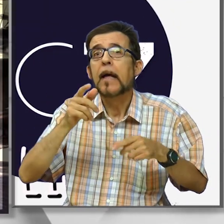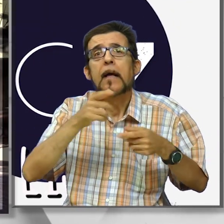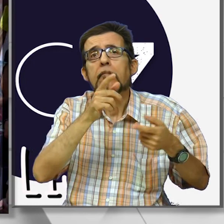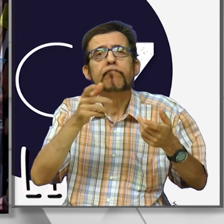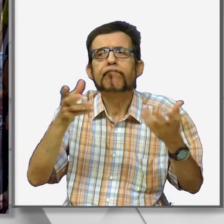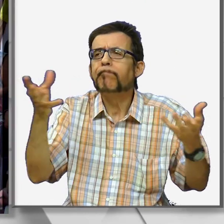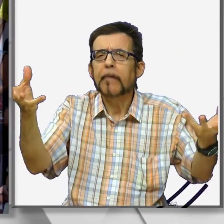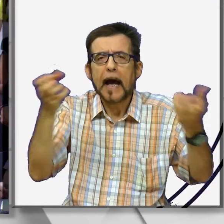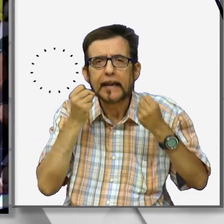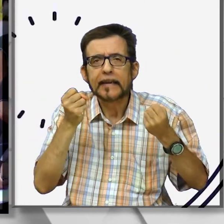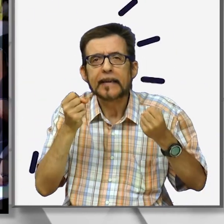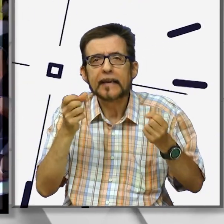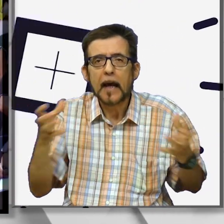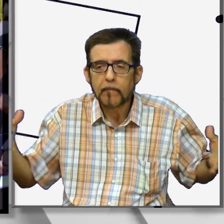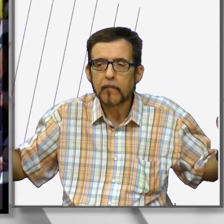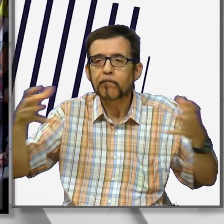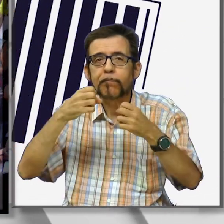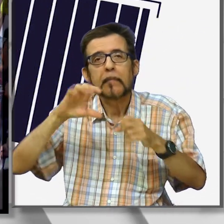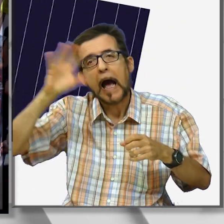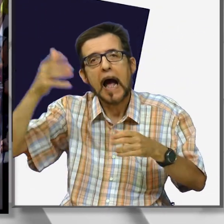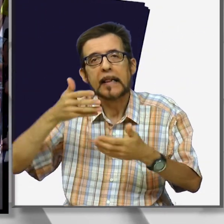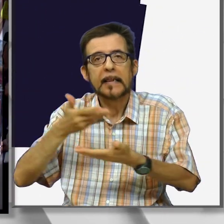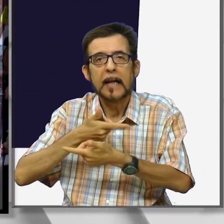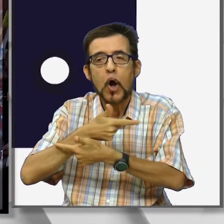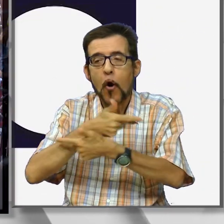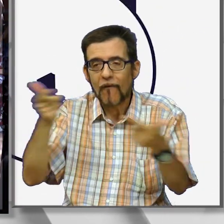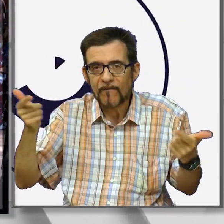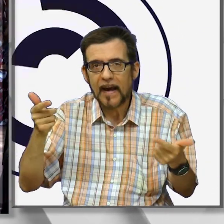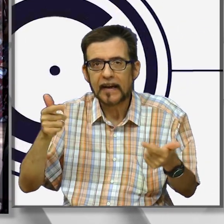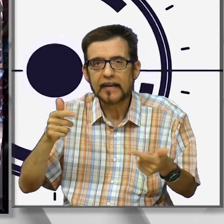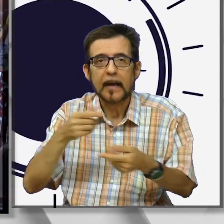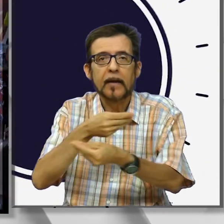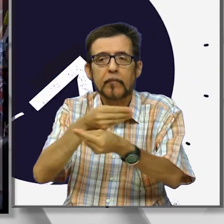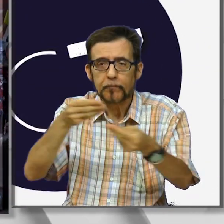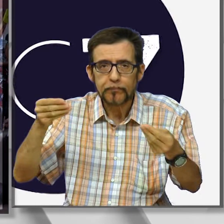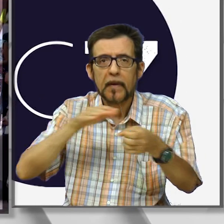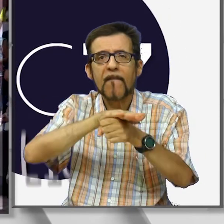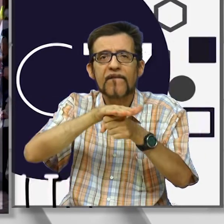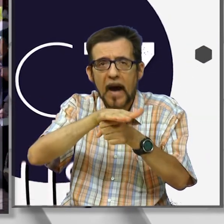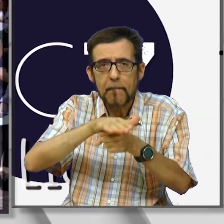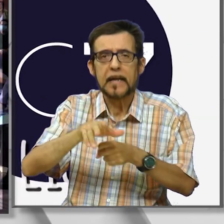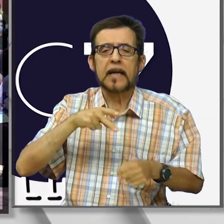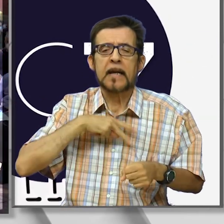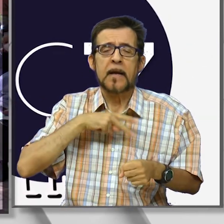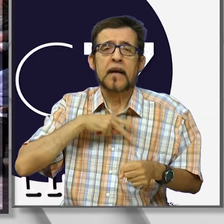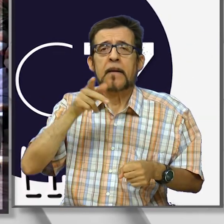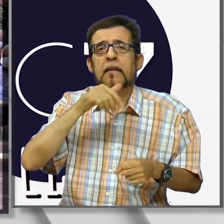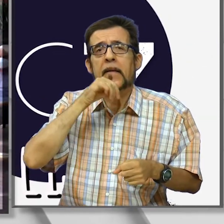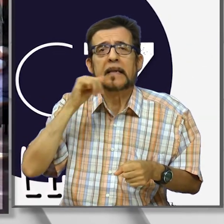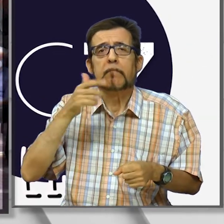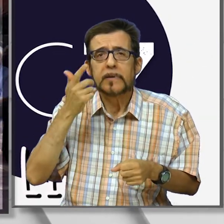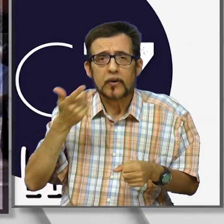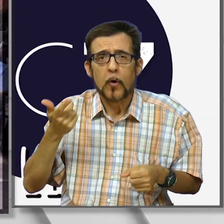catalizzatore per aggregare altre offerte che poi sono state riversate a favore delle famiglie e dei privati in stato di bisogno,